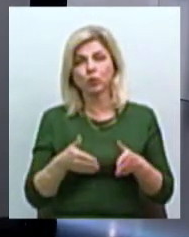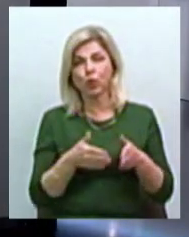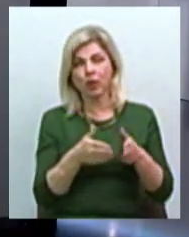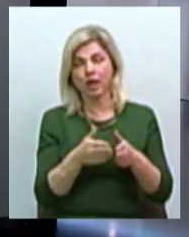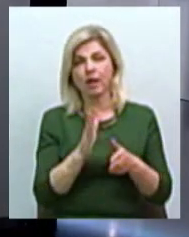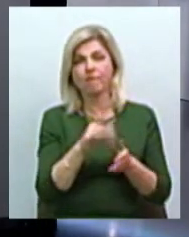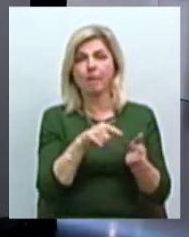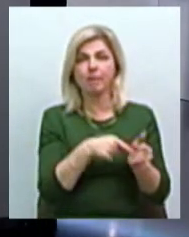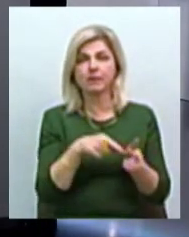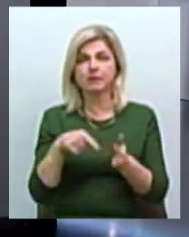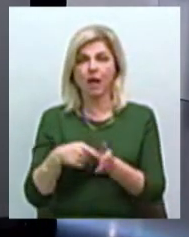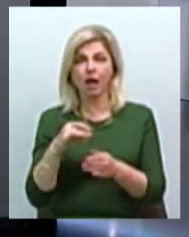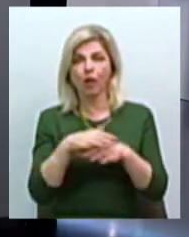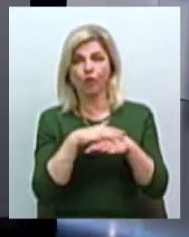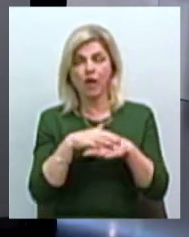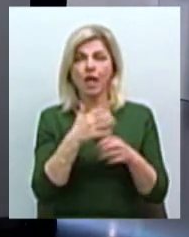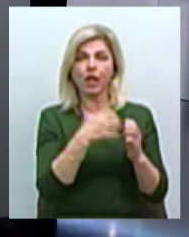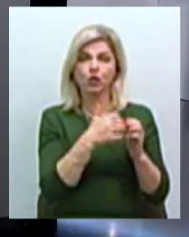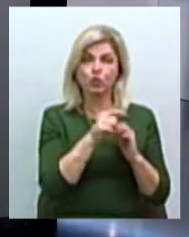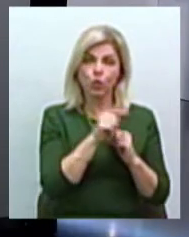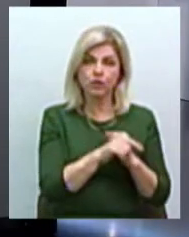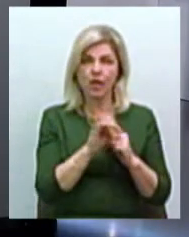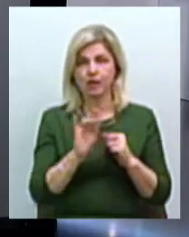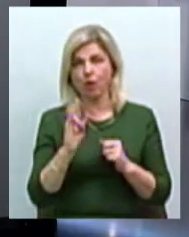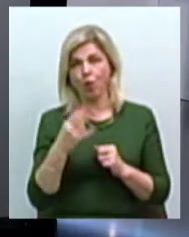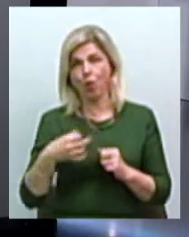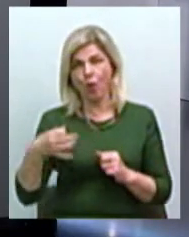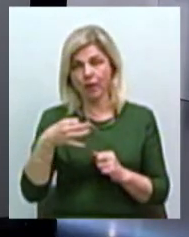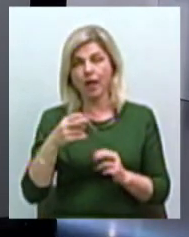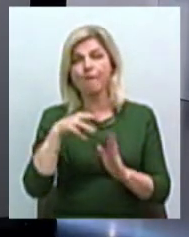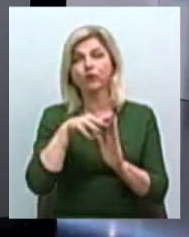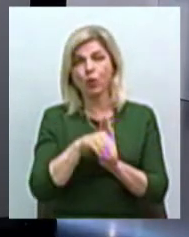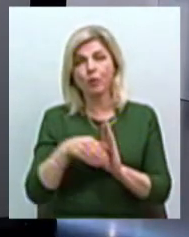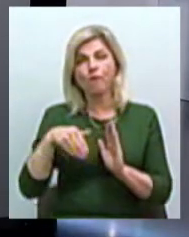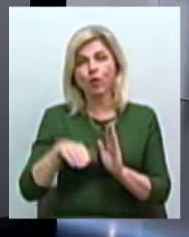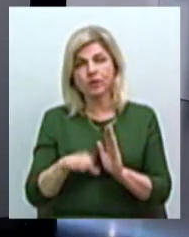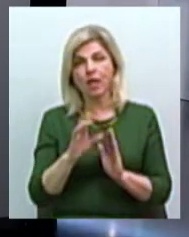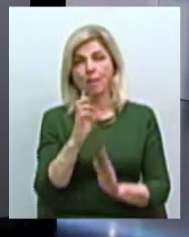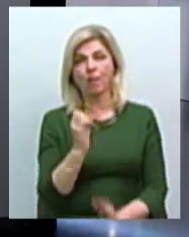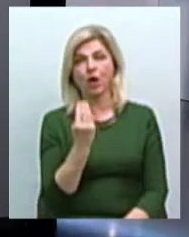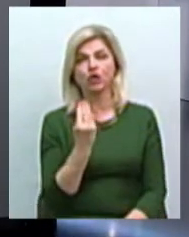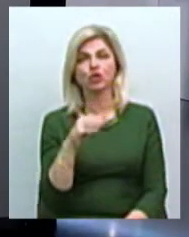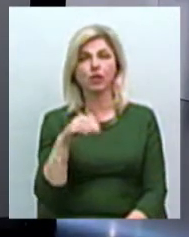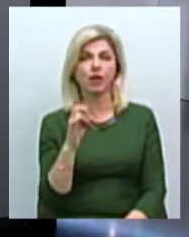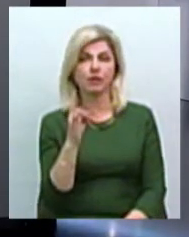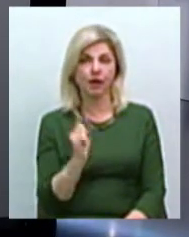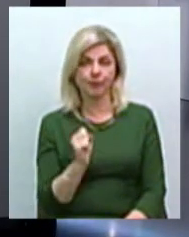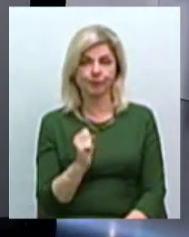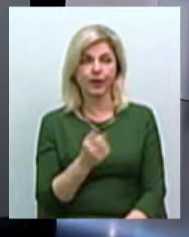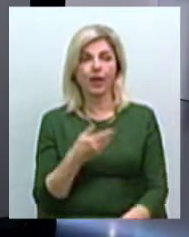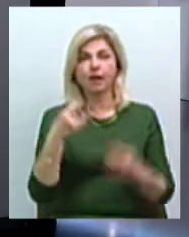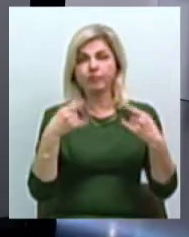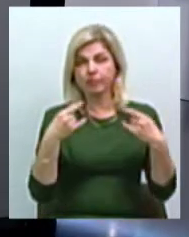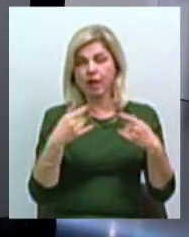містах та громадах Херсонської і Миколаївської областей, в тому числі Вознесенська і Баштанівка. Ми поспілкувалися з